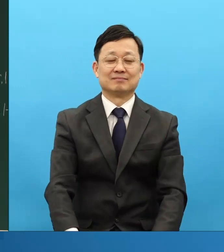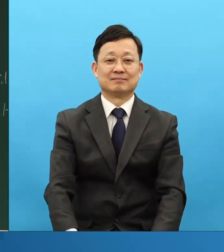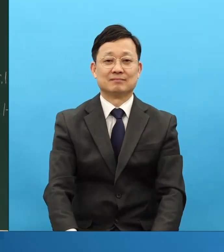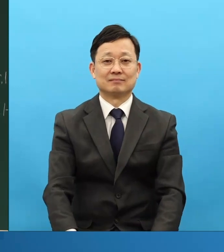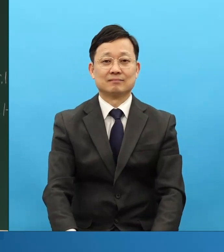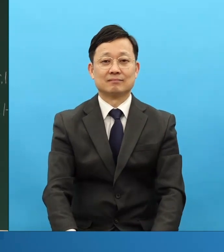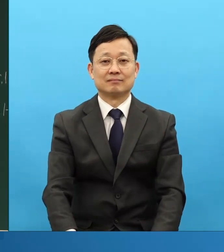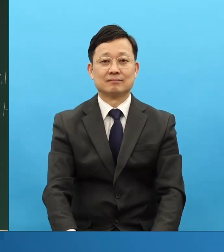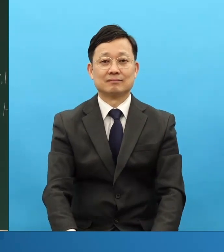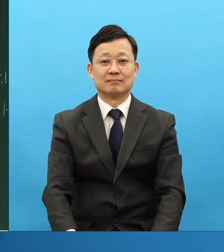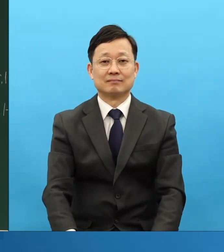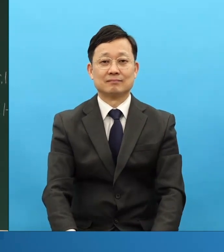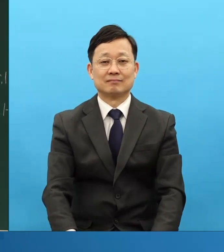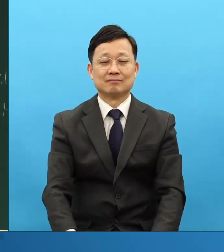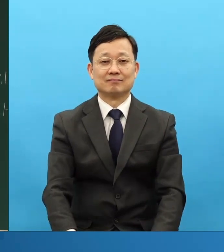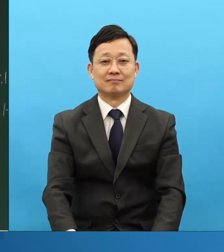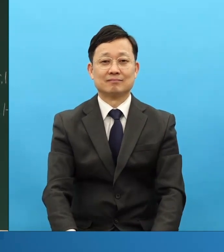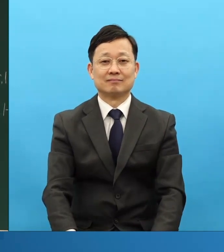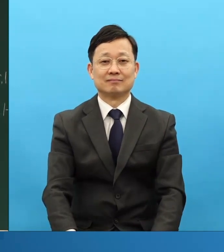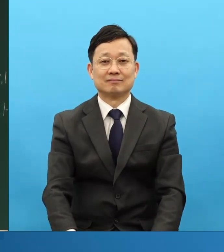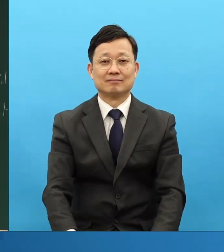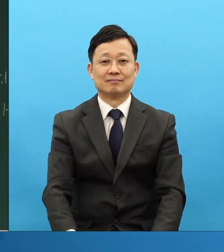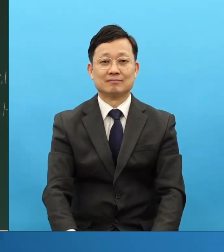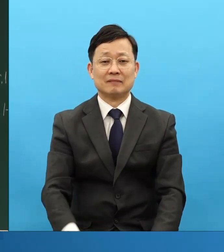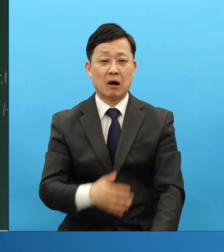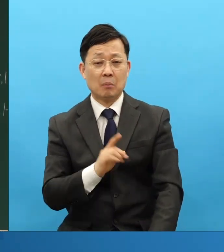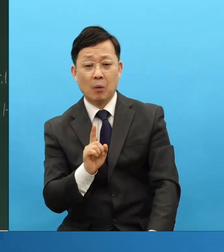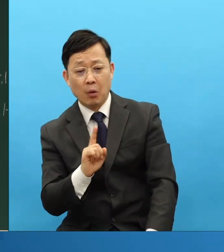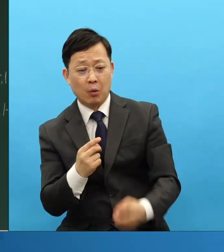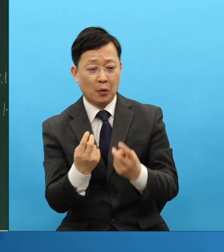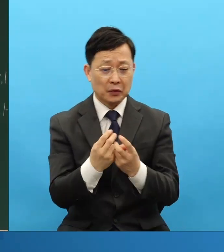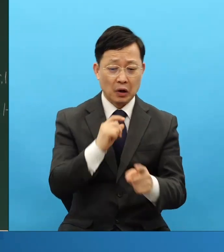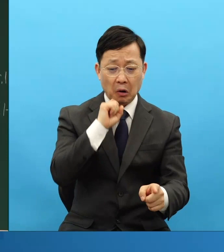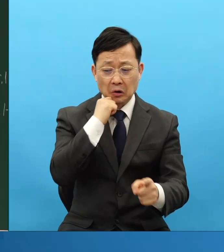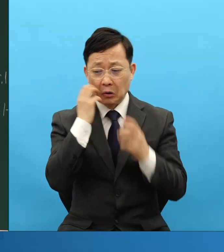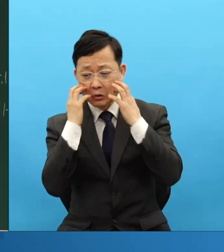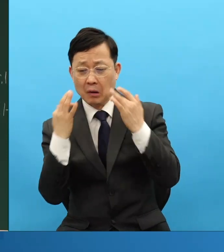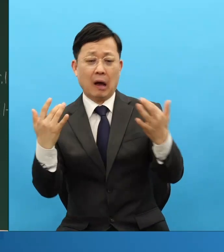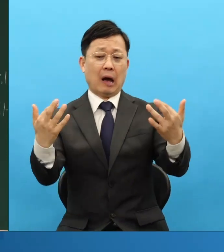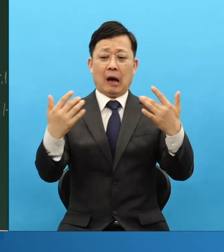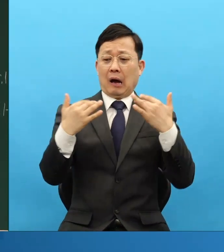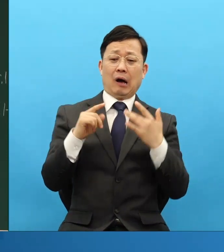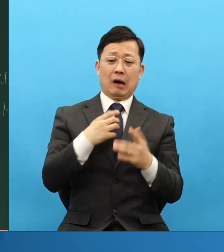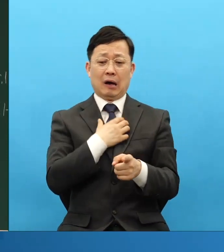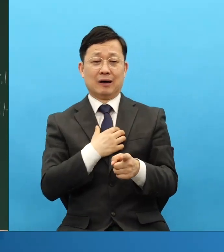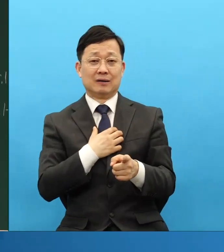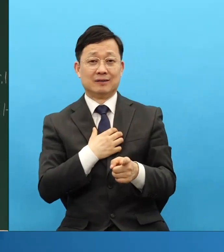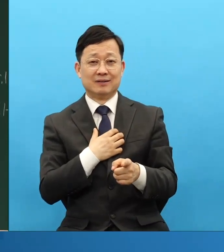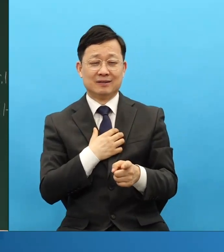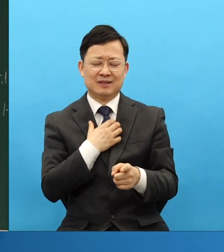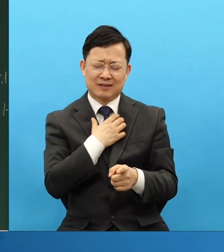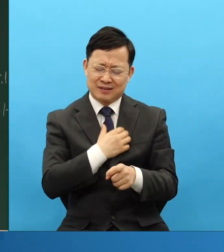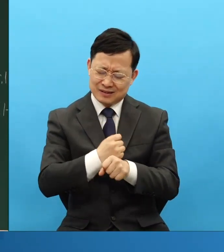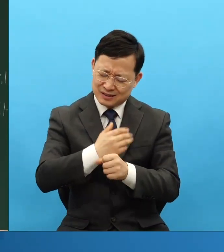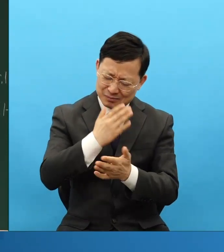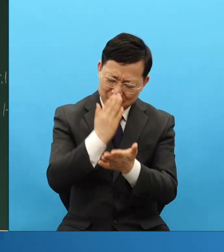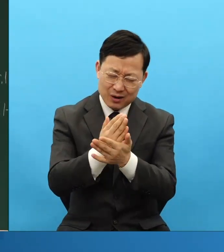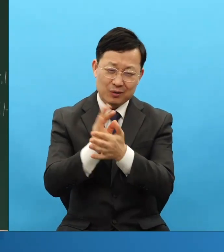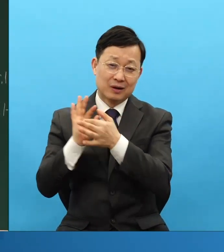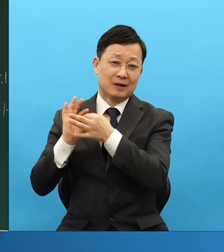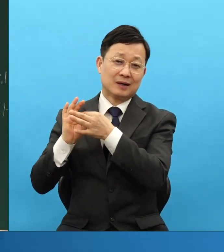내가 뭐 어떻게 어려운 일 생기면 어떡합니까? 걱정하지 말고 누리고 있어요.